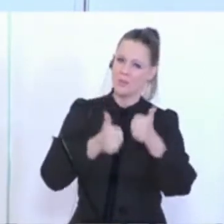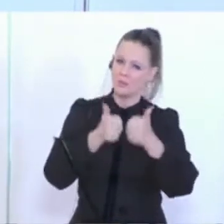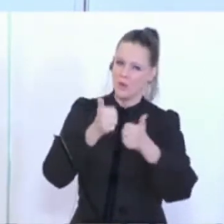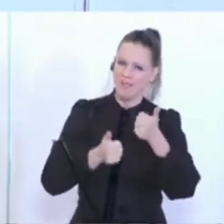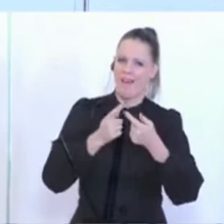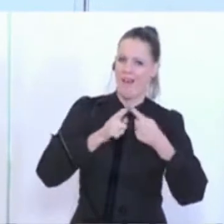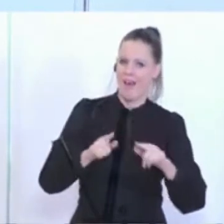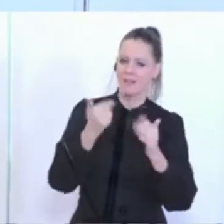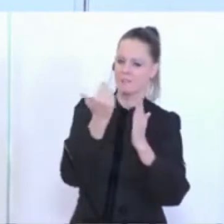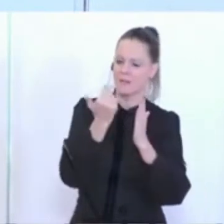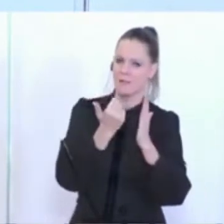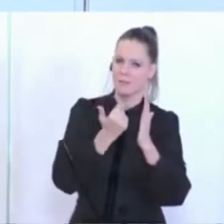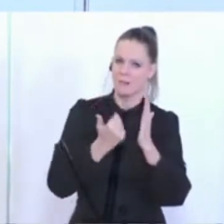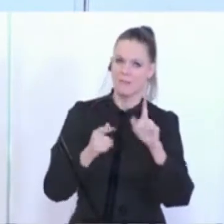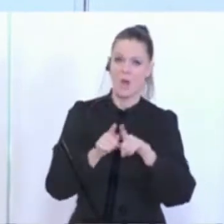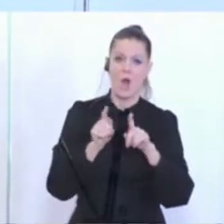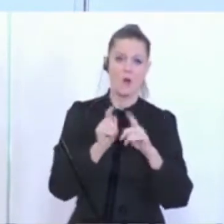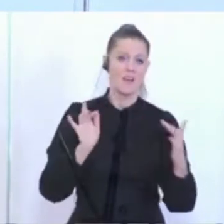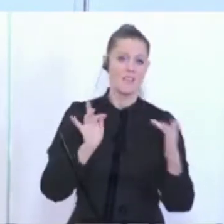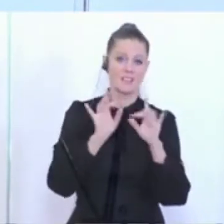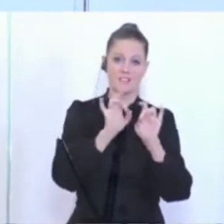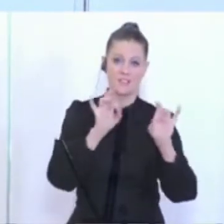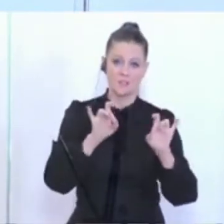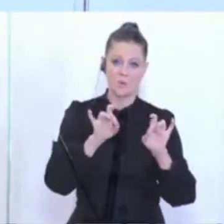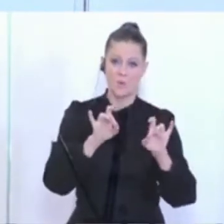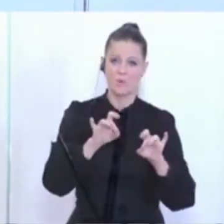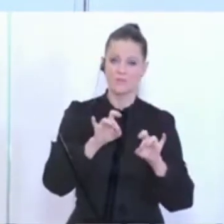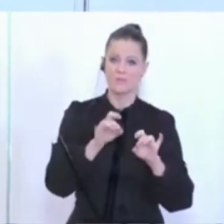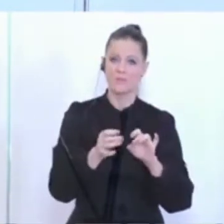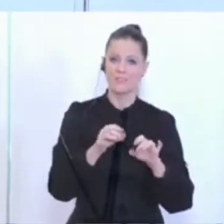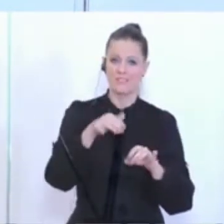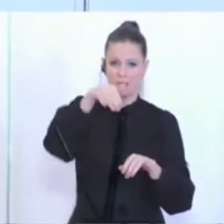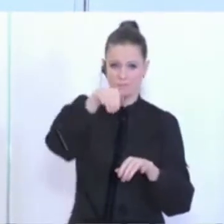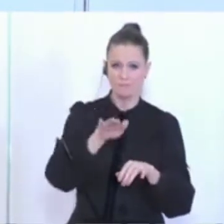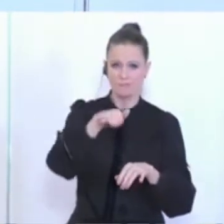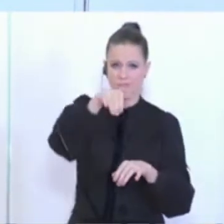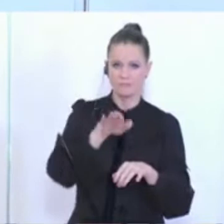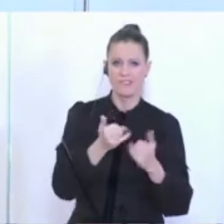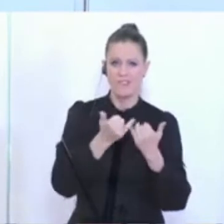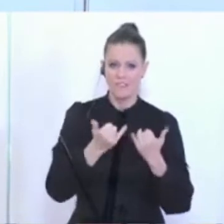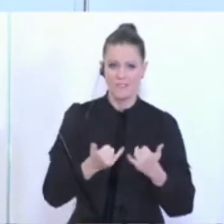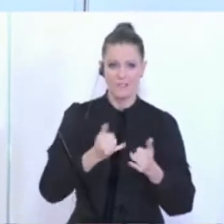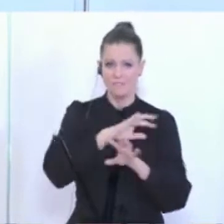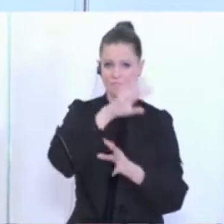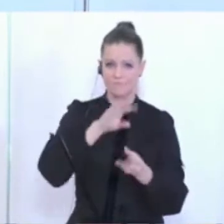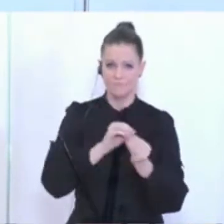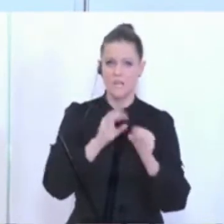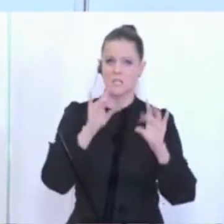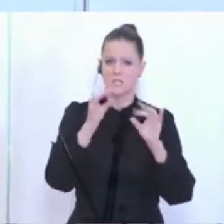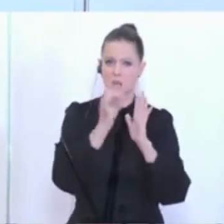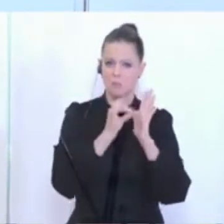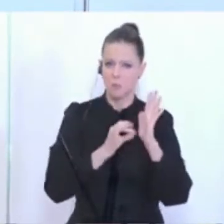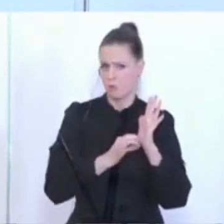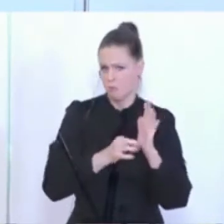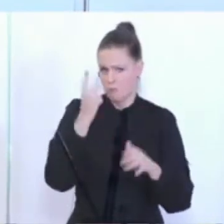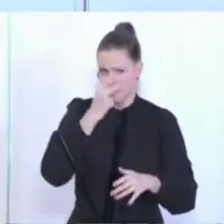passieren hat und und und die Desinfektionsspender, wie die sein sollen. Also man kommt da auf zehn Punkte, das klingt alles sehr vernünftig und